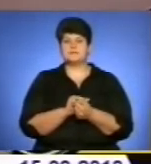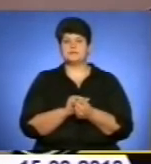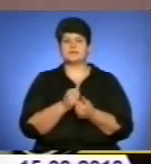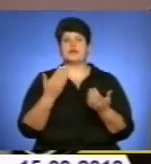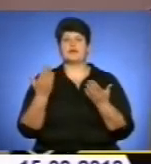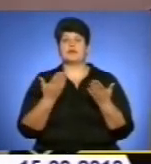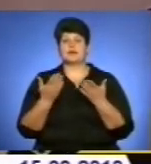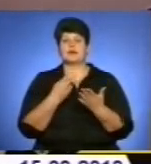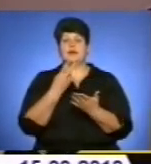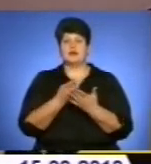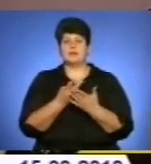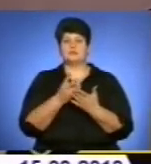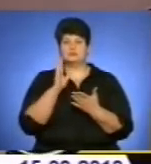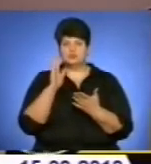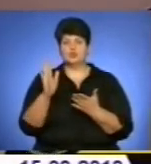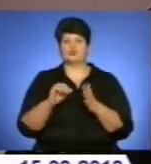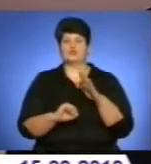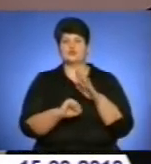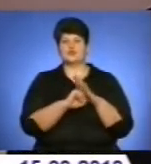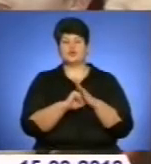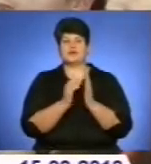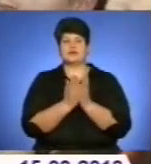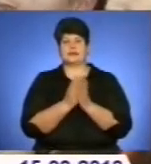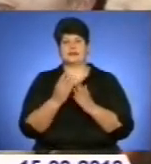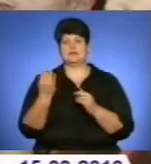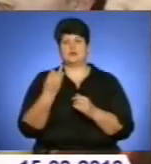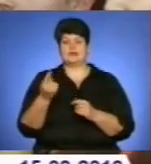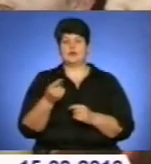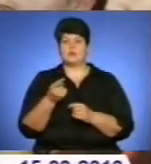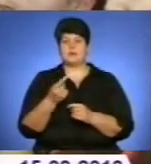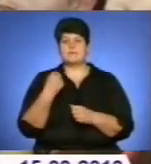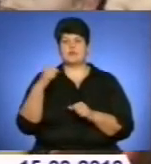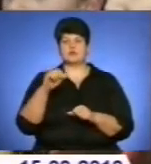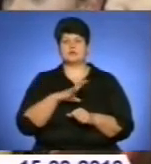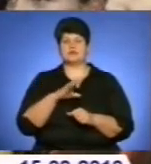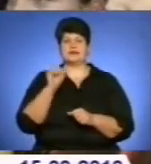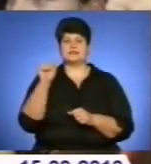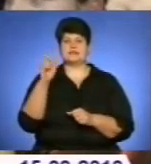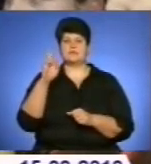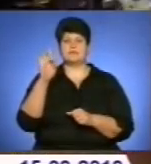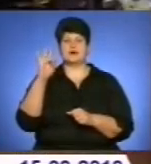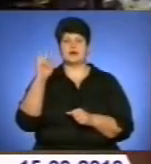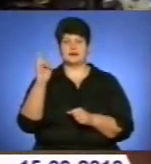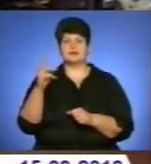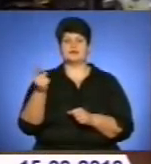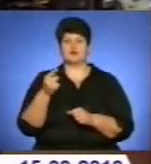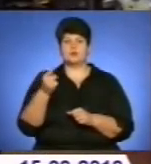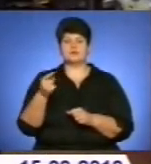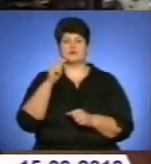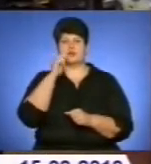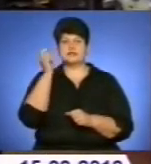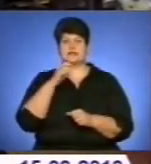олімпіади хочуть популяризувати знання з історії та сучасності нашого міста серед молоді. Через такі олімпіади ми також